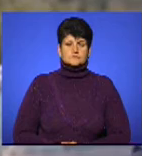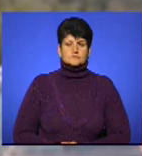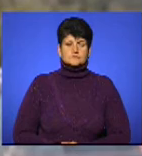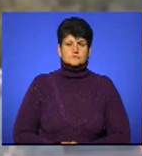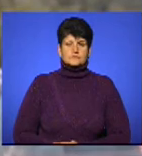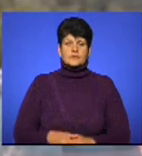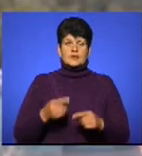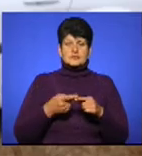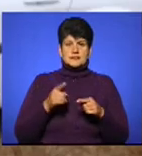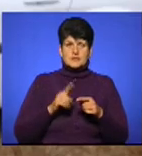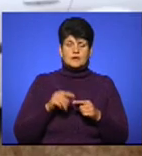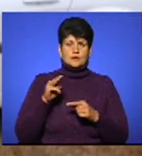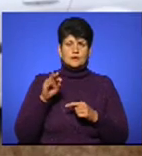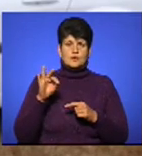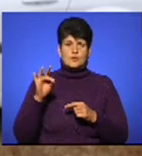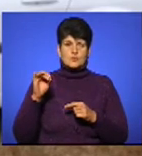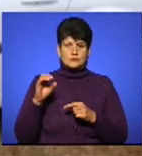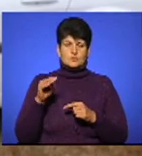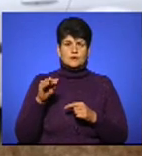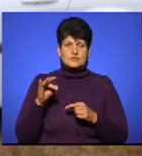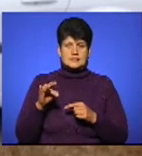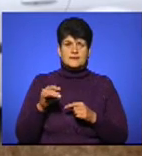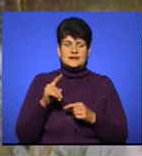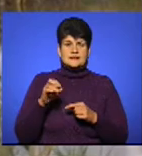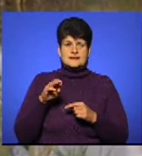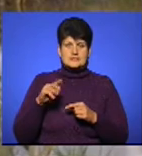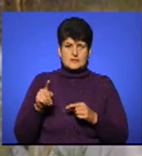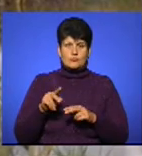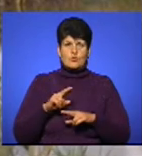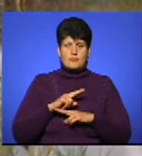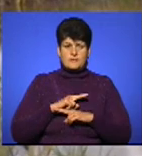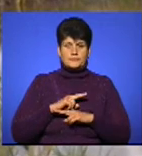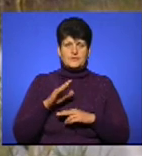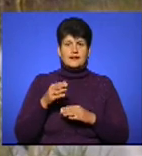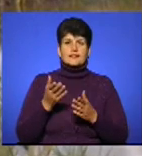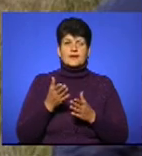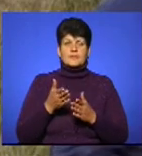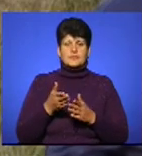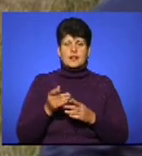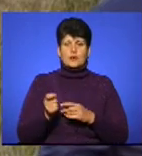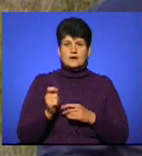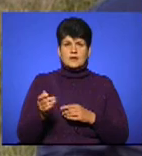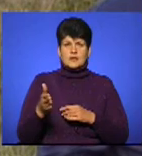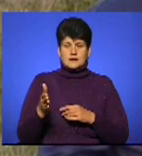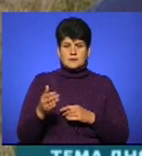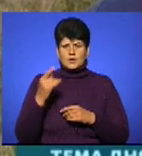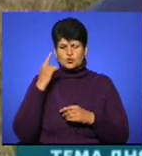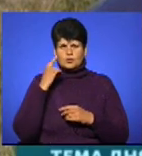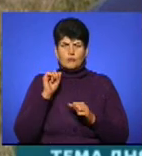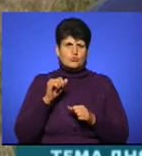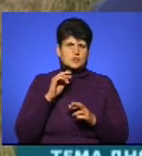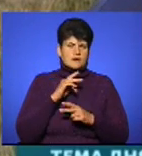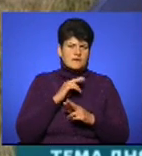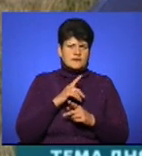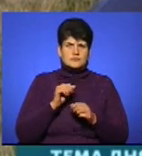Це Торос Торосян, зять померлого від лептерспірозу. Показує місце, де його тест ловив рибу. Думали, може, чим ти отравився, може